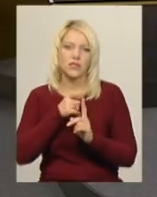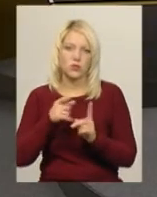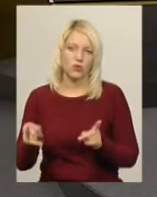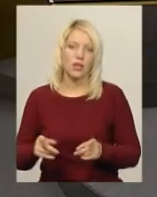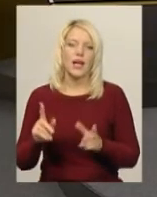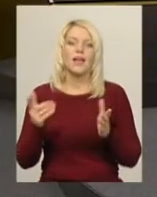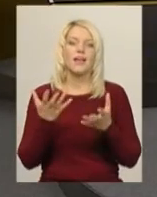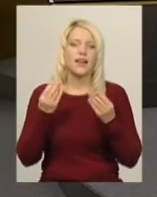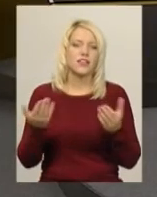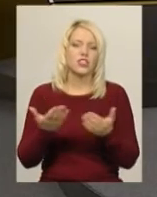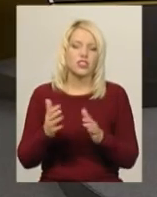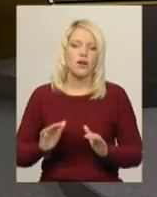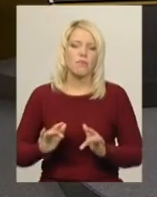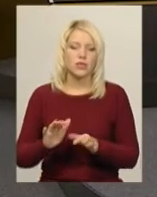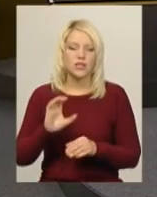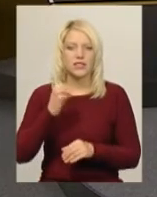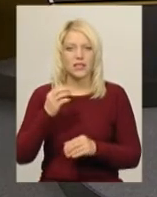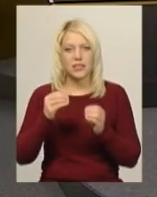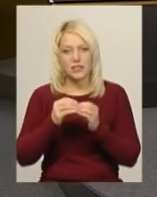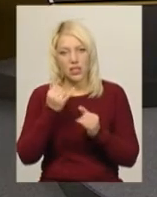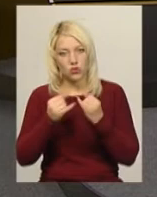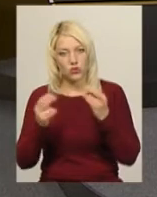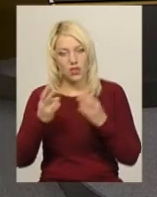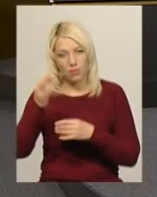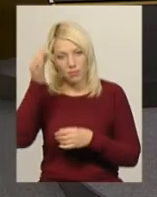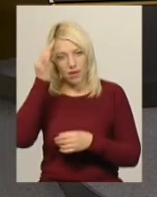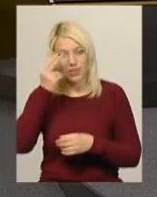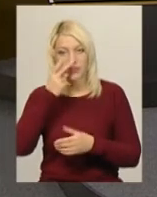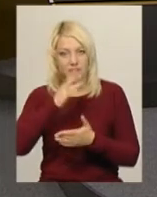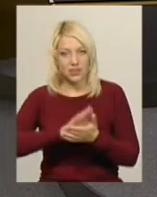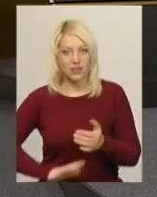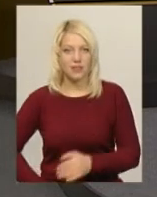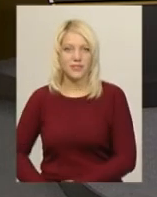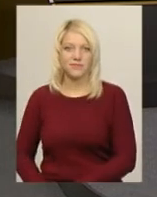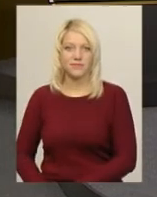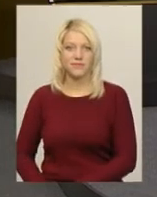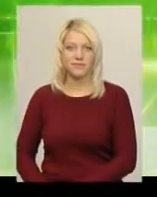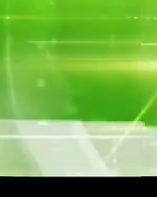Які ще події середи 10 жовтня варто пригадати, дивіться далі в нашому випуску.